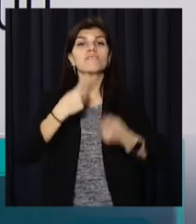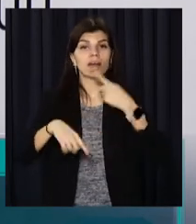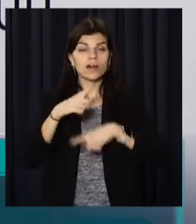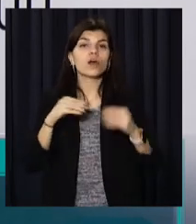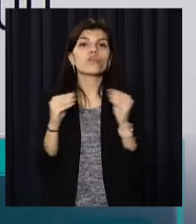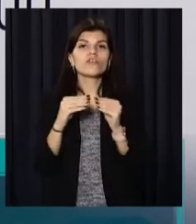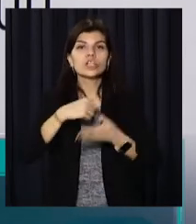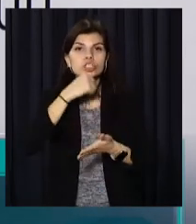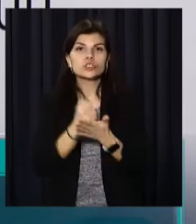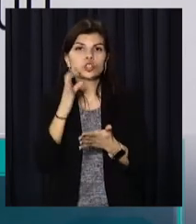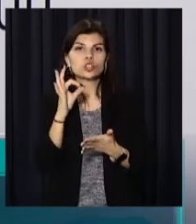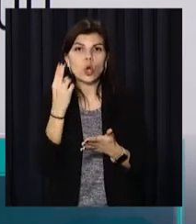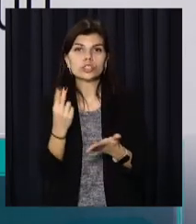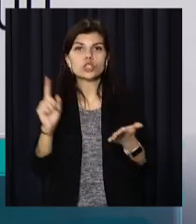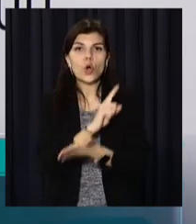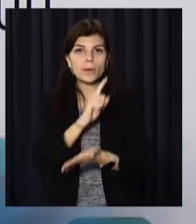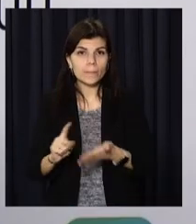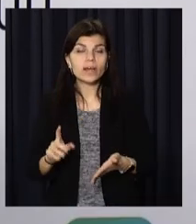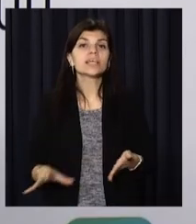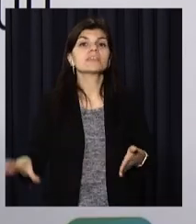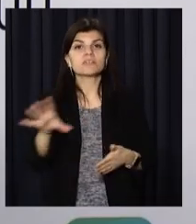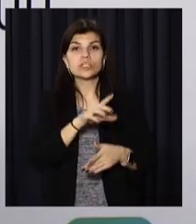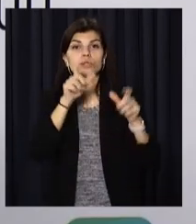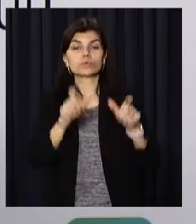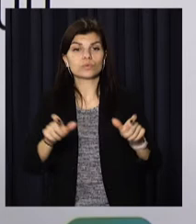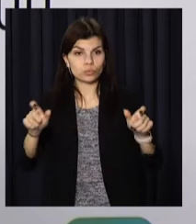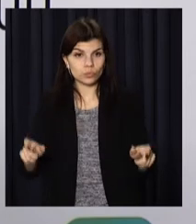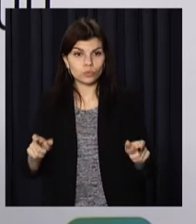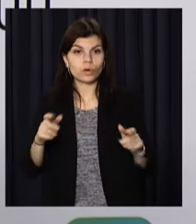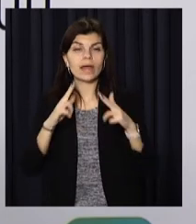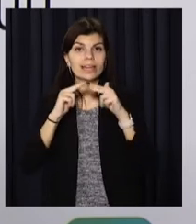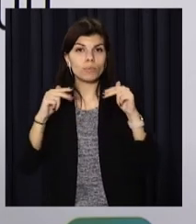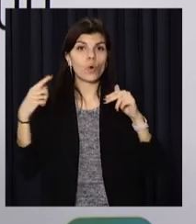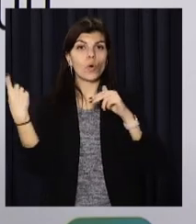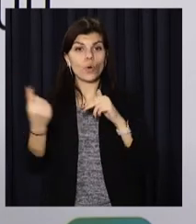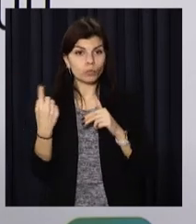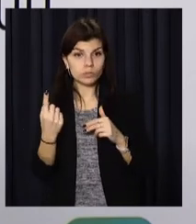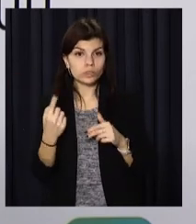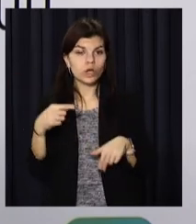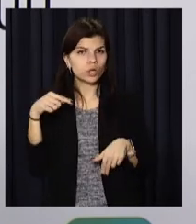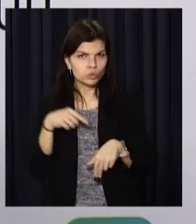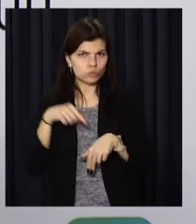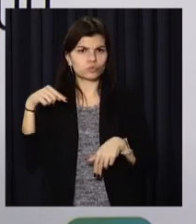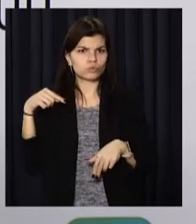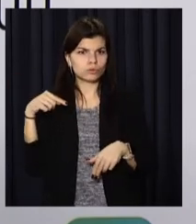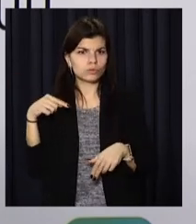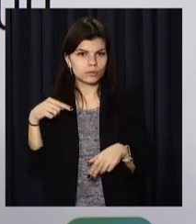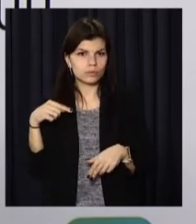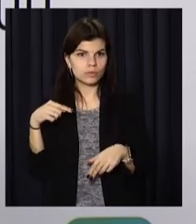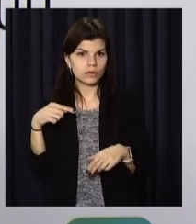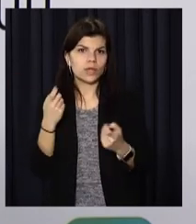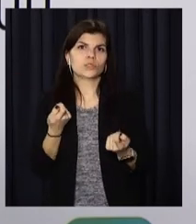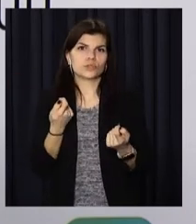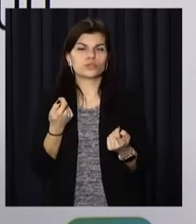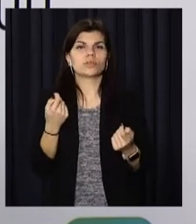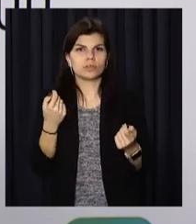затверджених соціальних нормативів. Тому всі громадяни Дніпропетровської області відчули невеличкі,